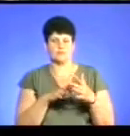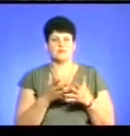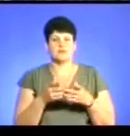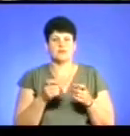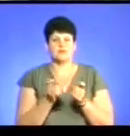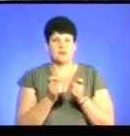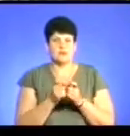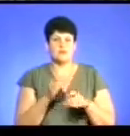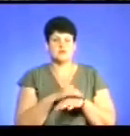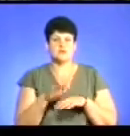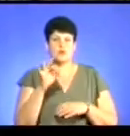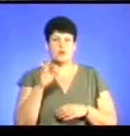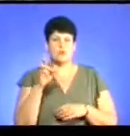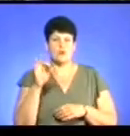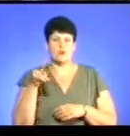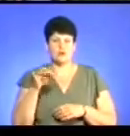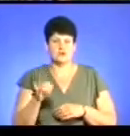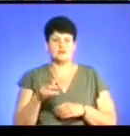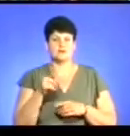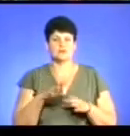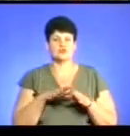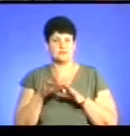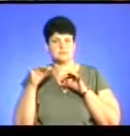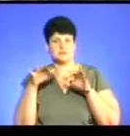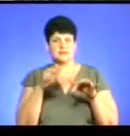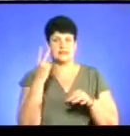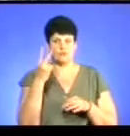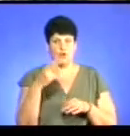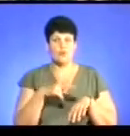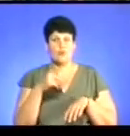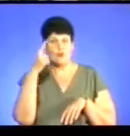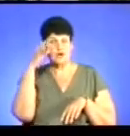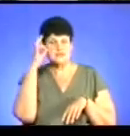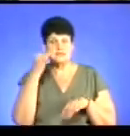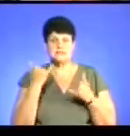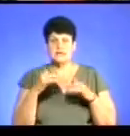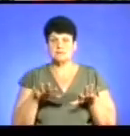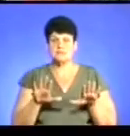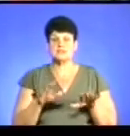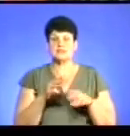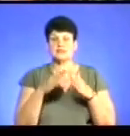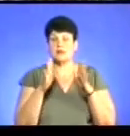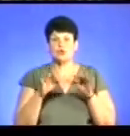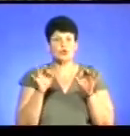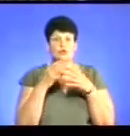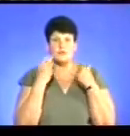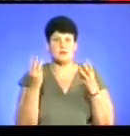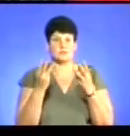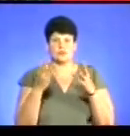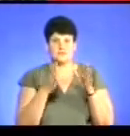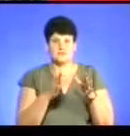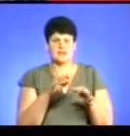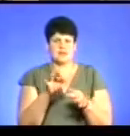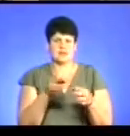на вулиці Оболоня, де роми накинулися на двох поліцейських. Наразі на місці табору нікого немає. Лише згарище і деякі